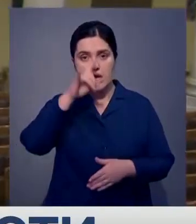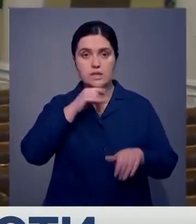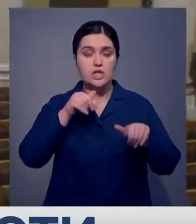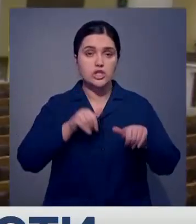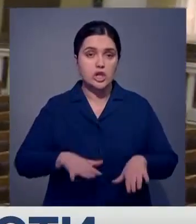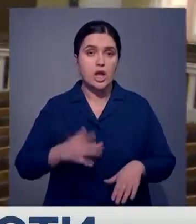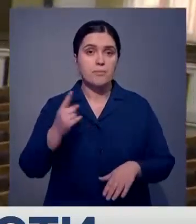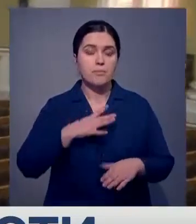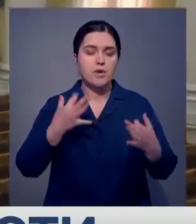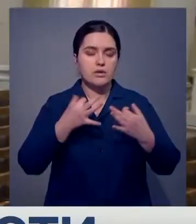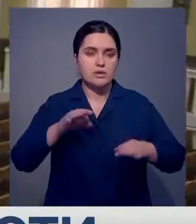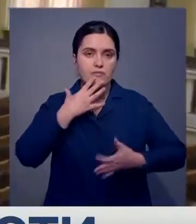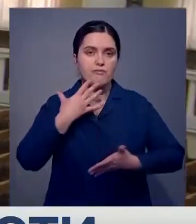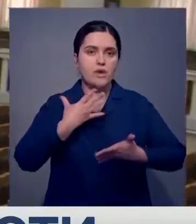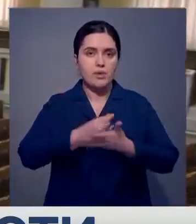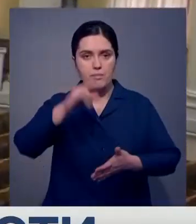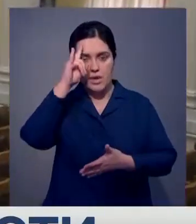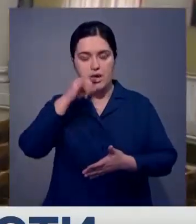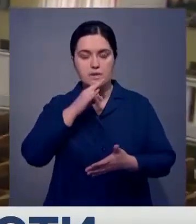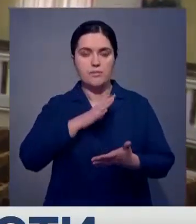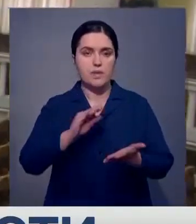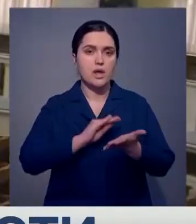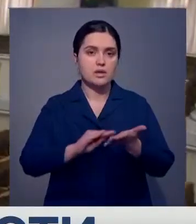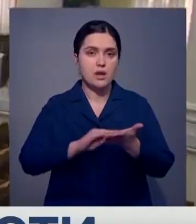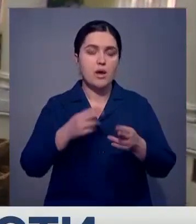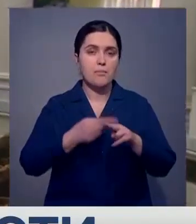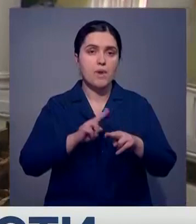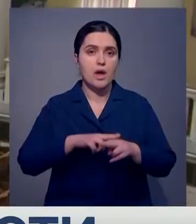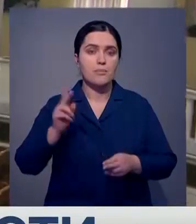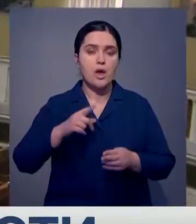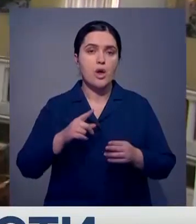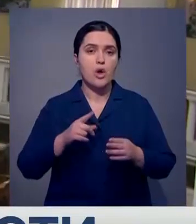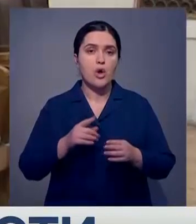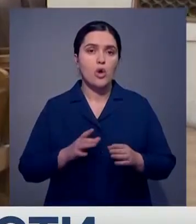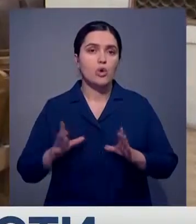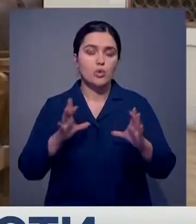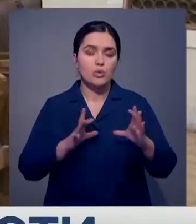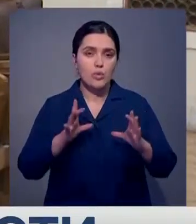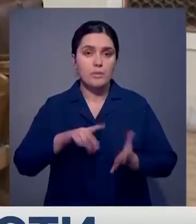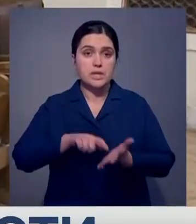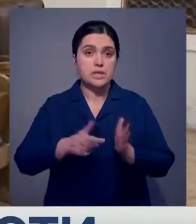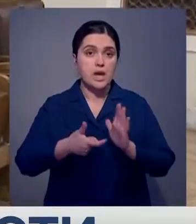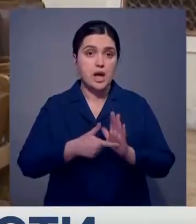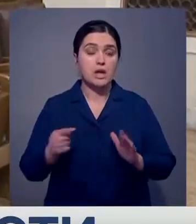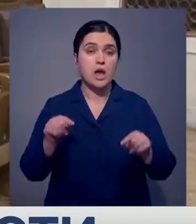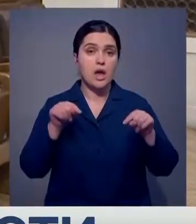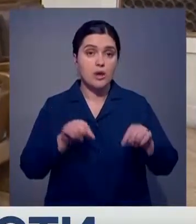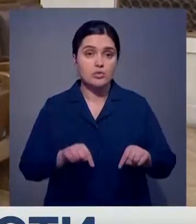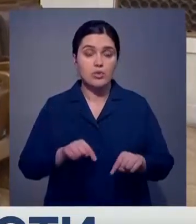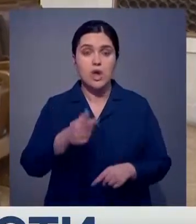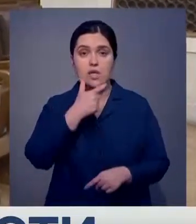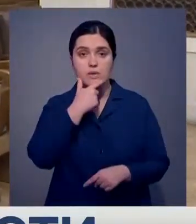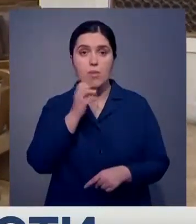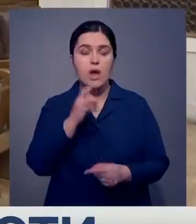буквы уже независимого Казахстана будут написаны в этом круглом зале. Именно отсюда собравшиеся наблюдали, как вершится